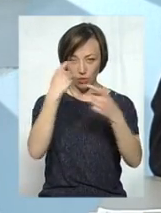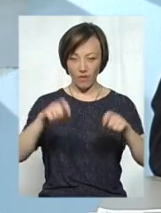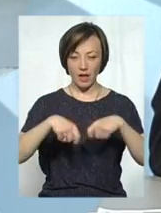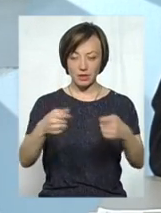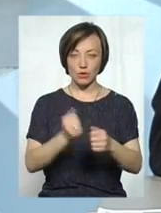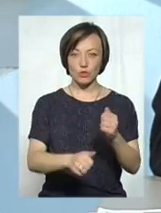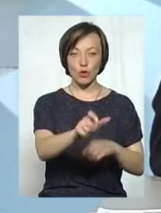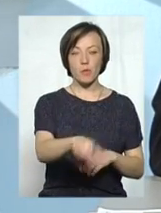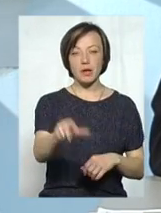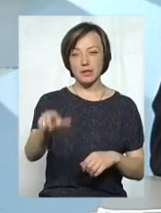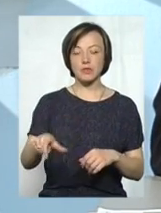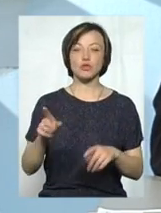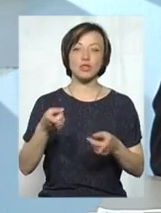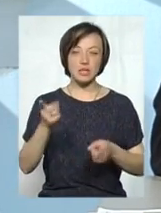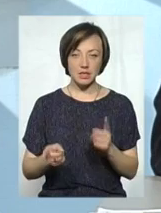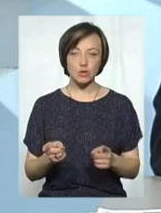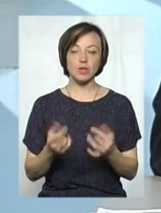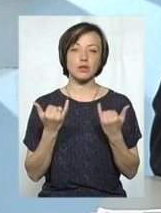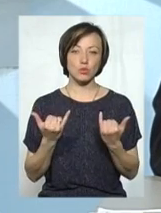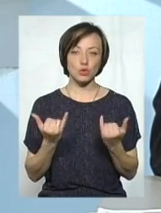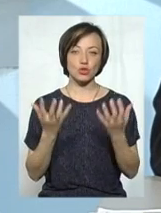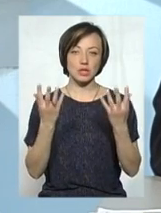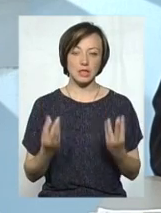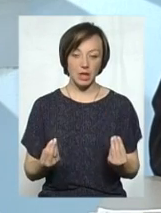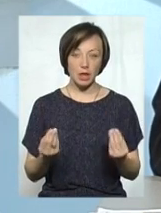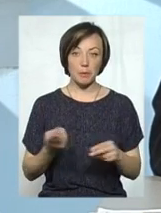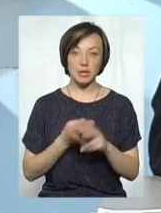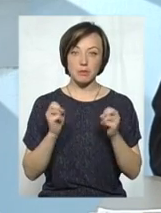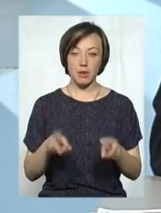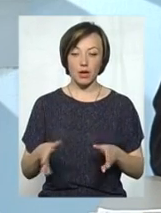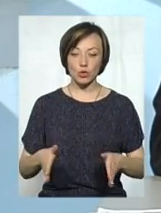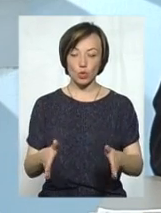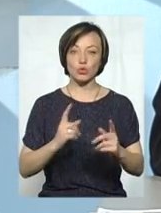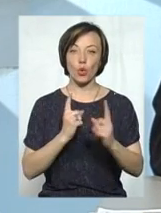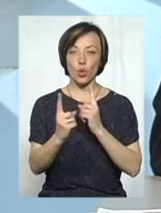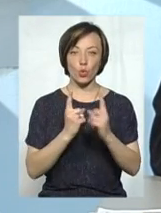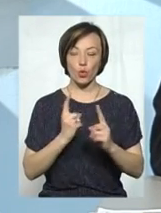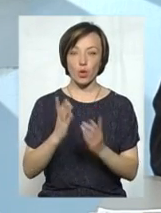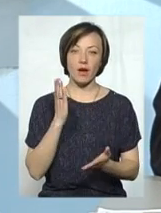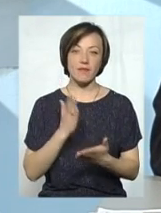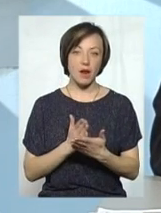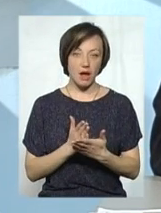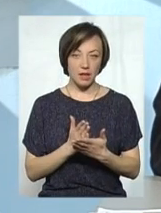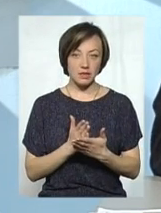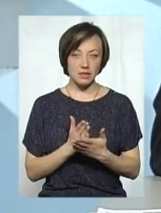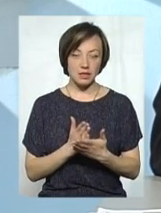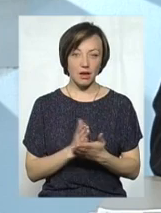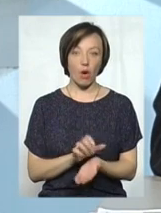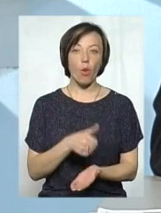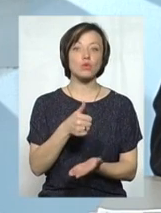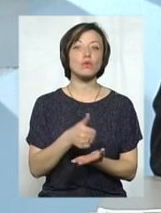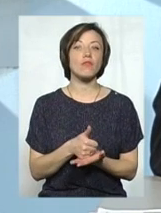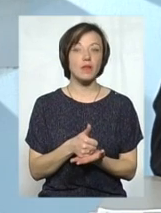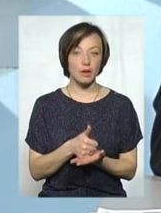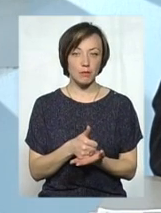кожного громадянина, що дійсно на сьогоднішній день безпека дорожнього руху є основним